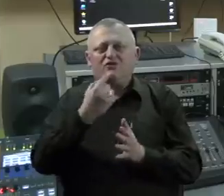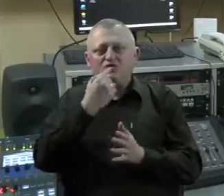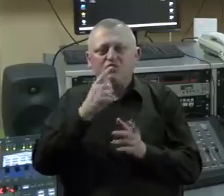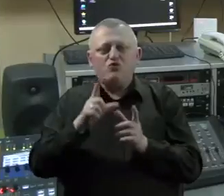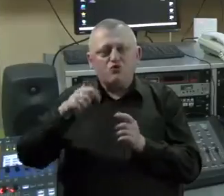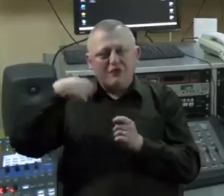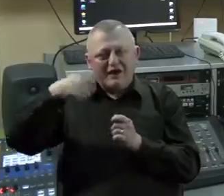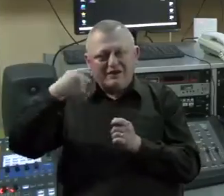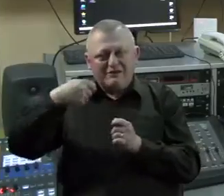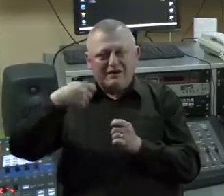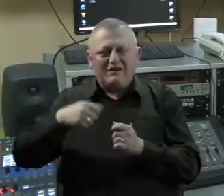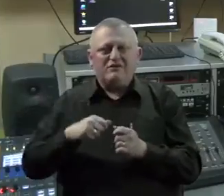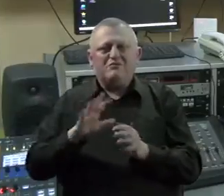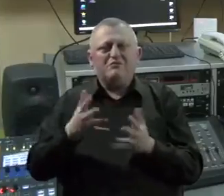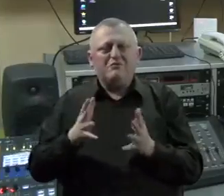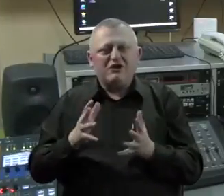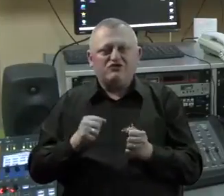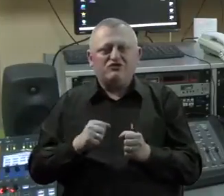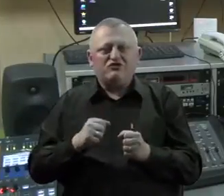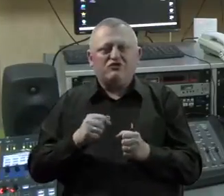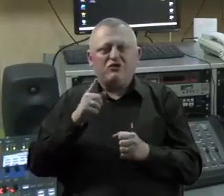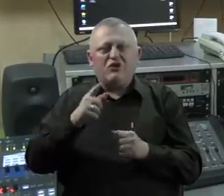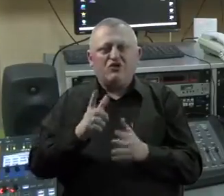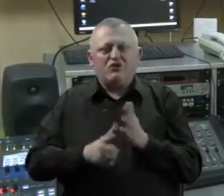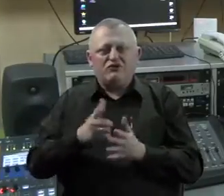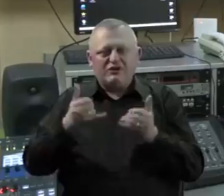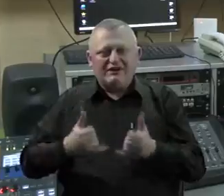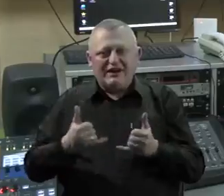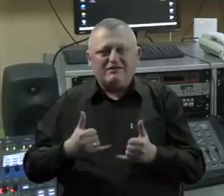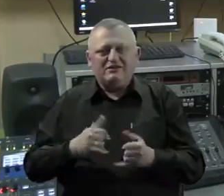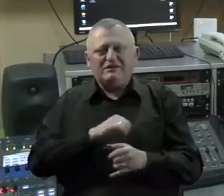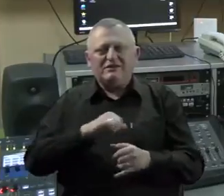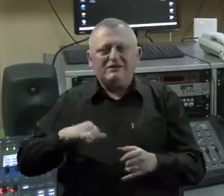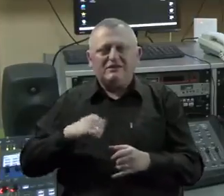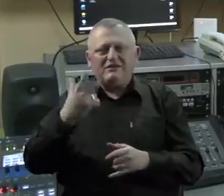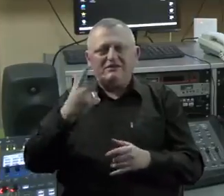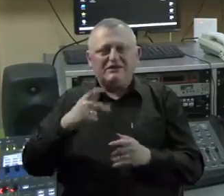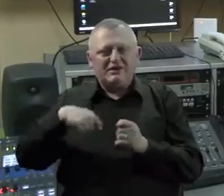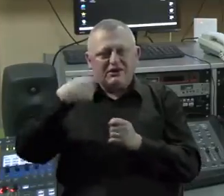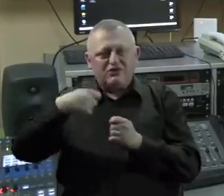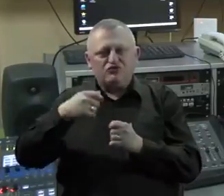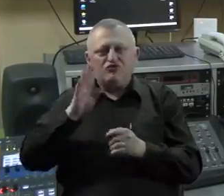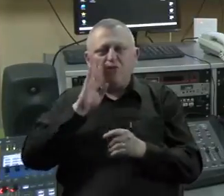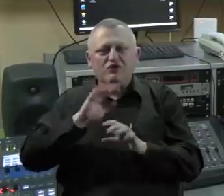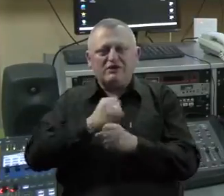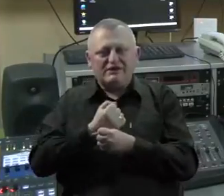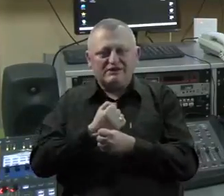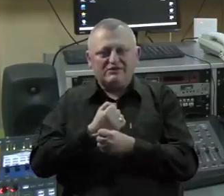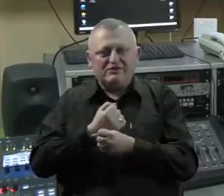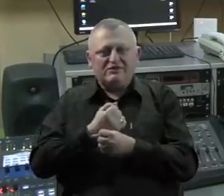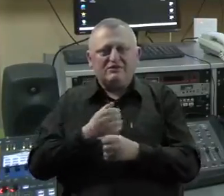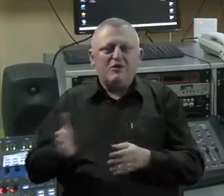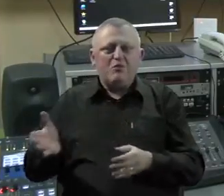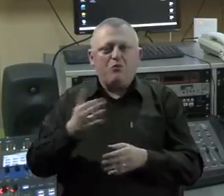jezika u medijima. Međutim, od tog perioda do danas samo tri TV kuće u Bosni i Hercegovini su